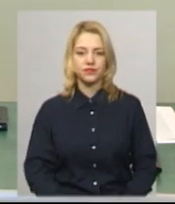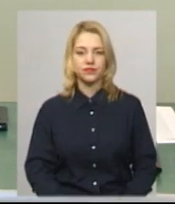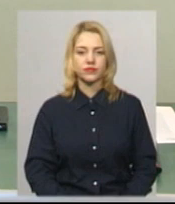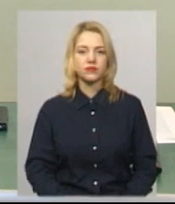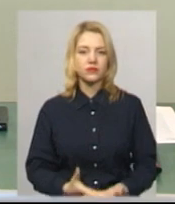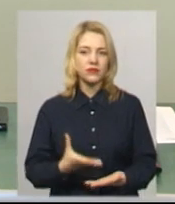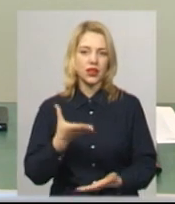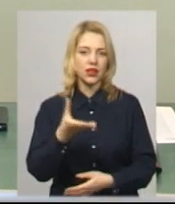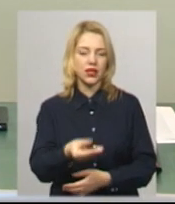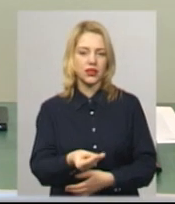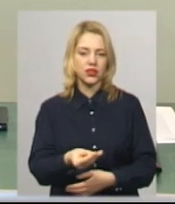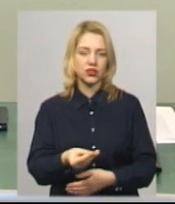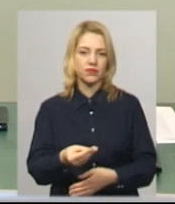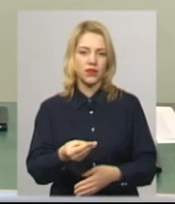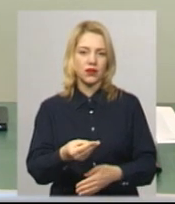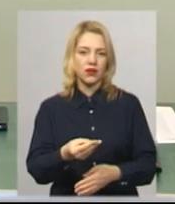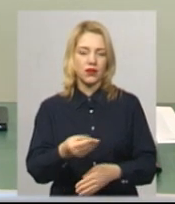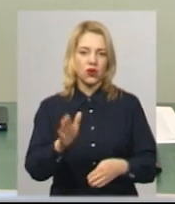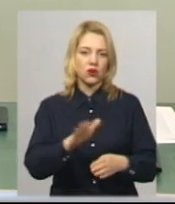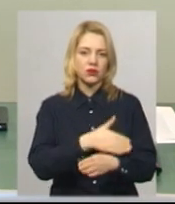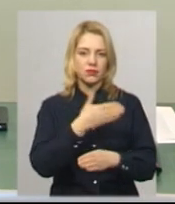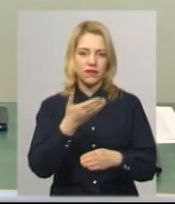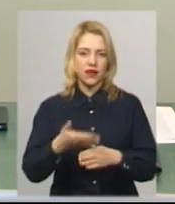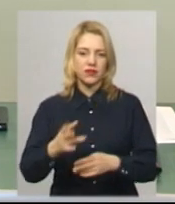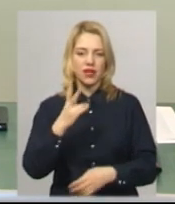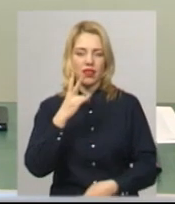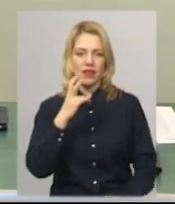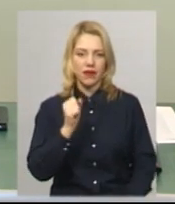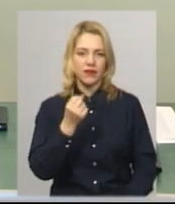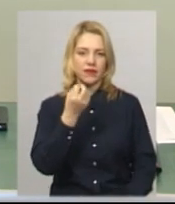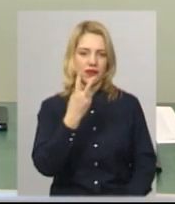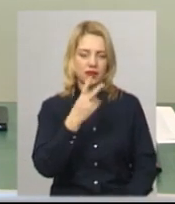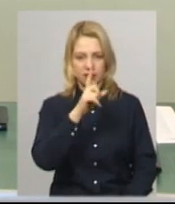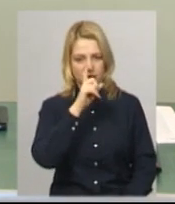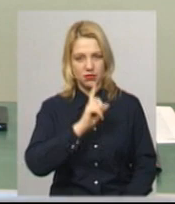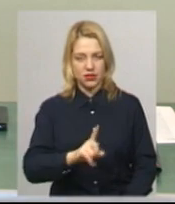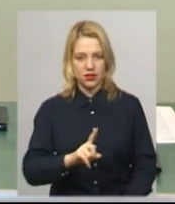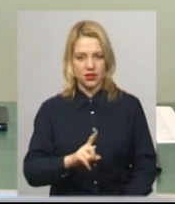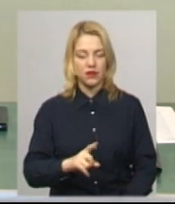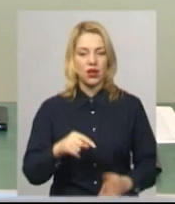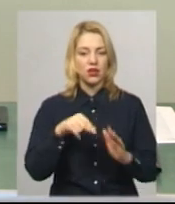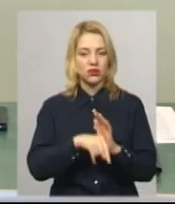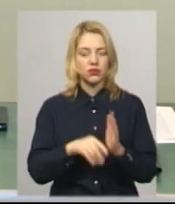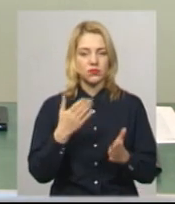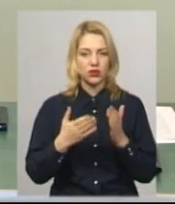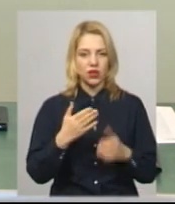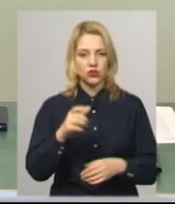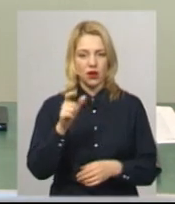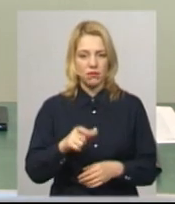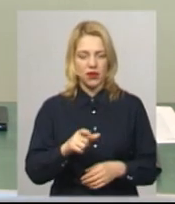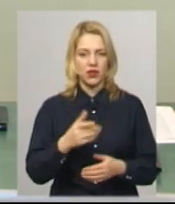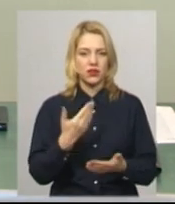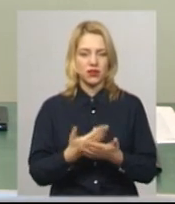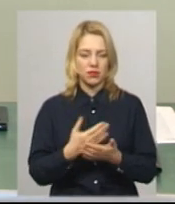Платіж розбивається на 12 місяців. Тобто, якщо абонент спожив